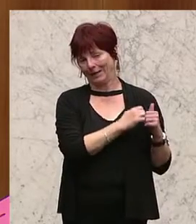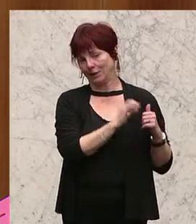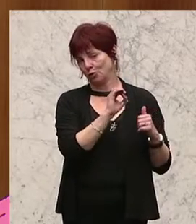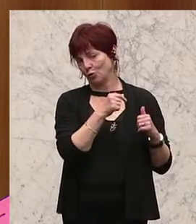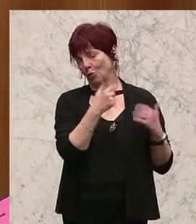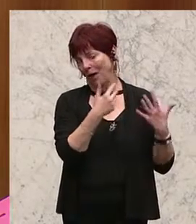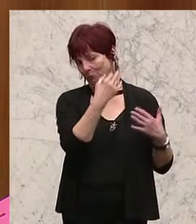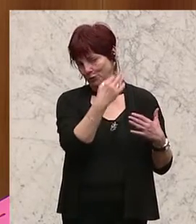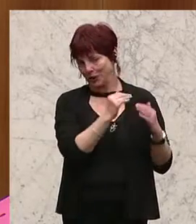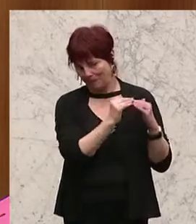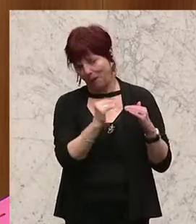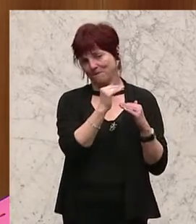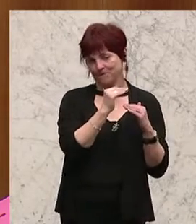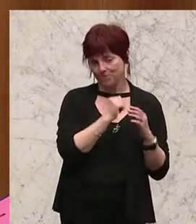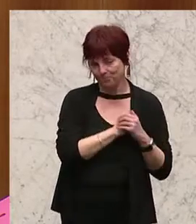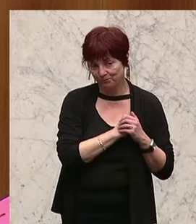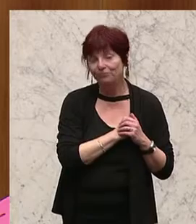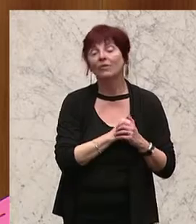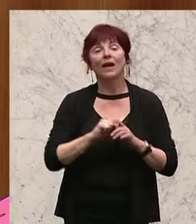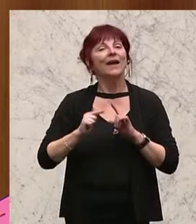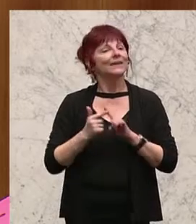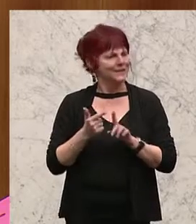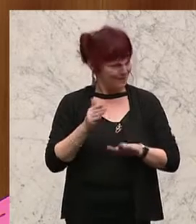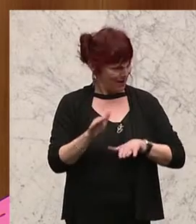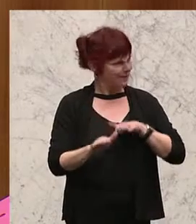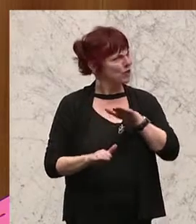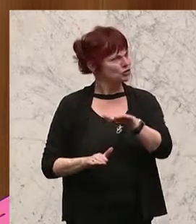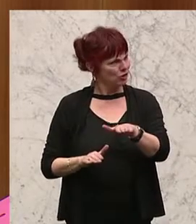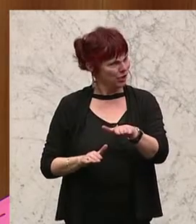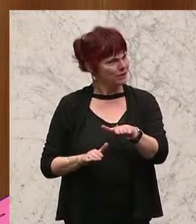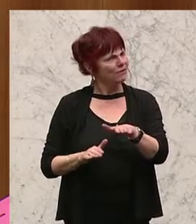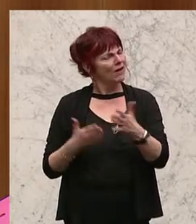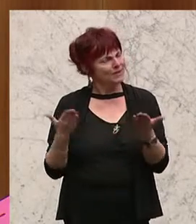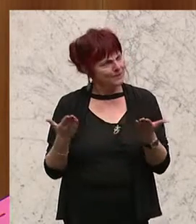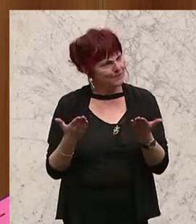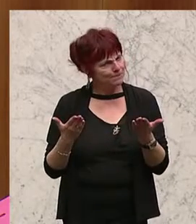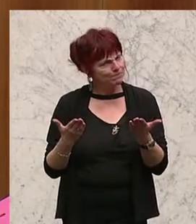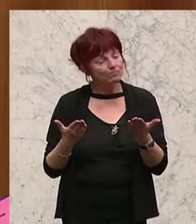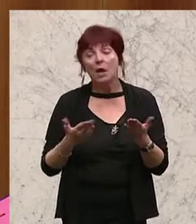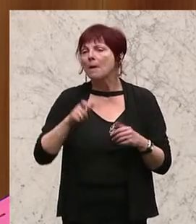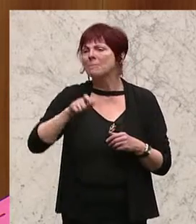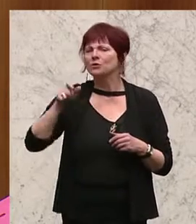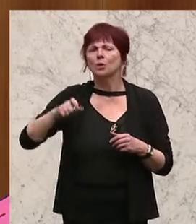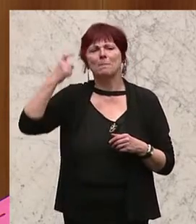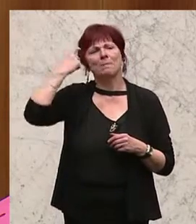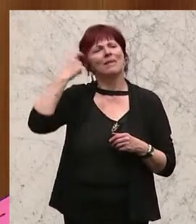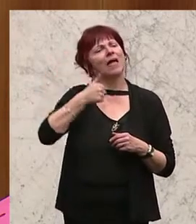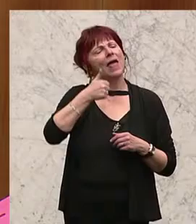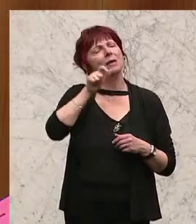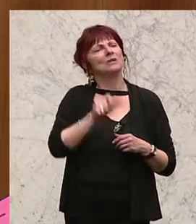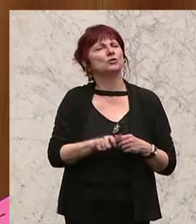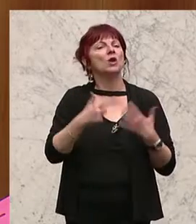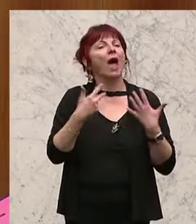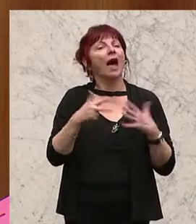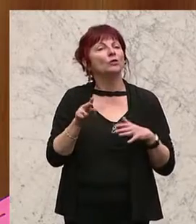Schritt ist, und da muss ich schon allen recht geben, die meinen, wenn jemand 800 Euro Pensionen hat,